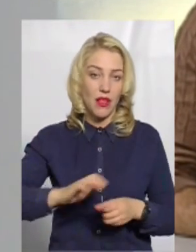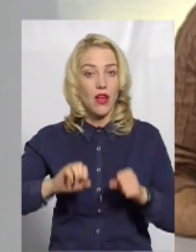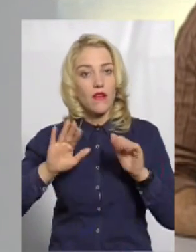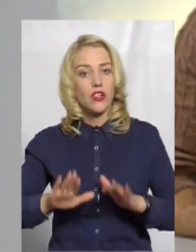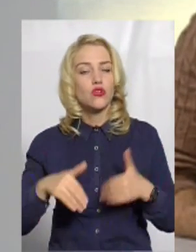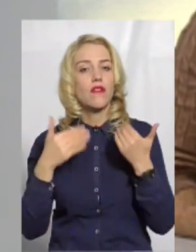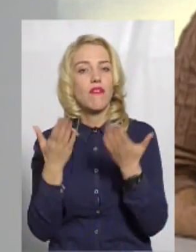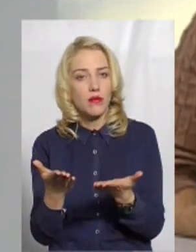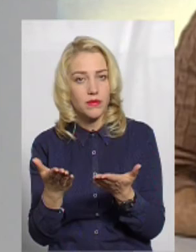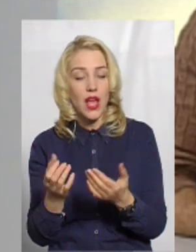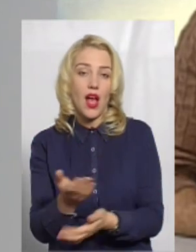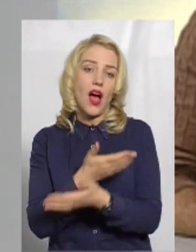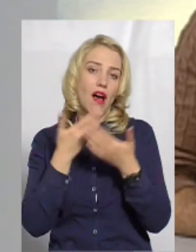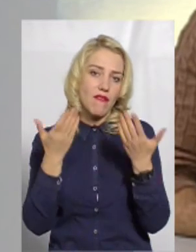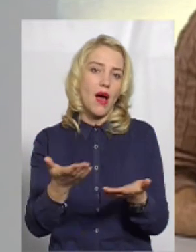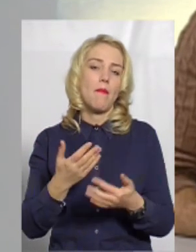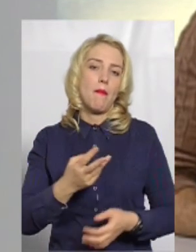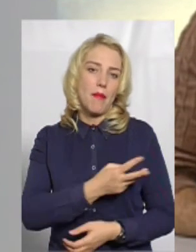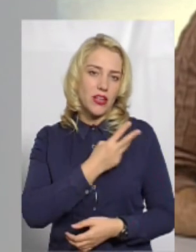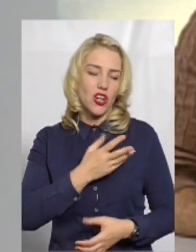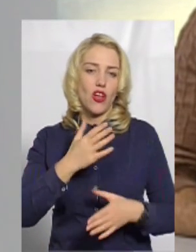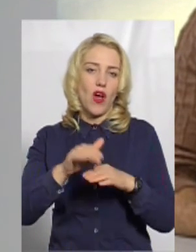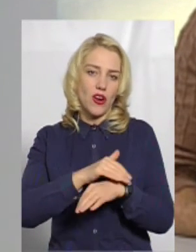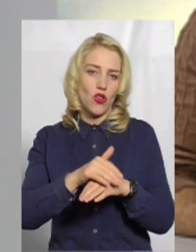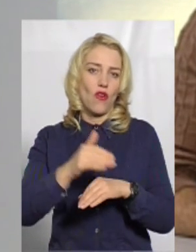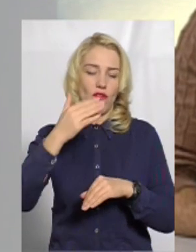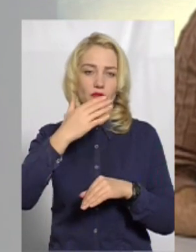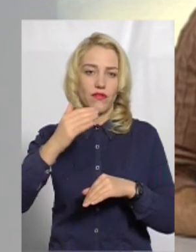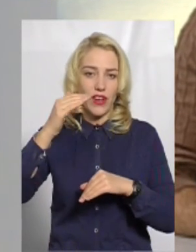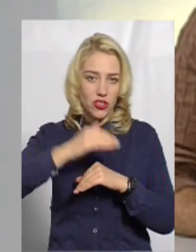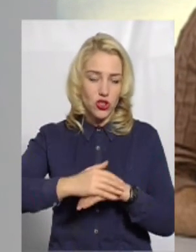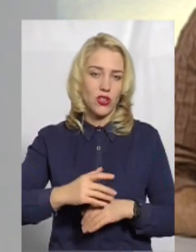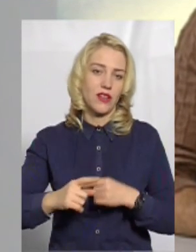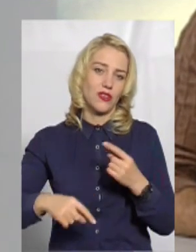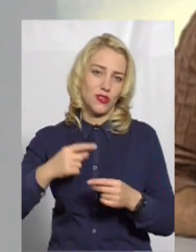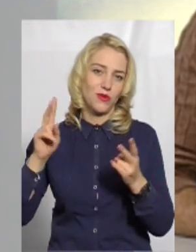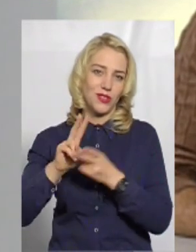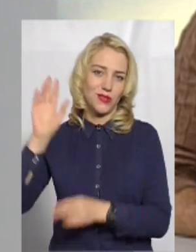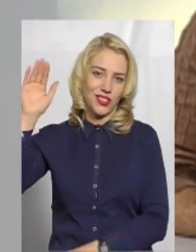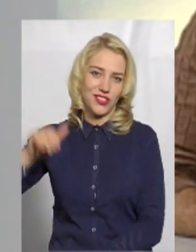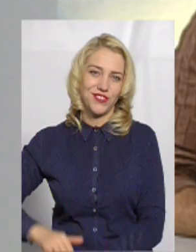Вирішувати вам. А вам вважаю, доброго вечора та до зустрічі у наступні тимі дня.